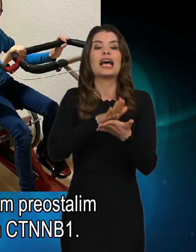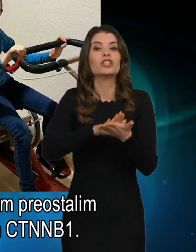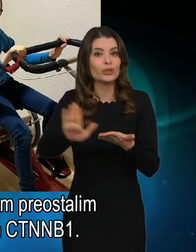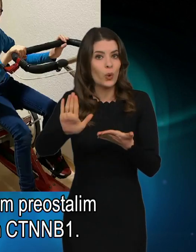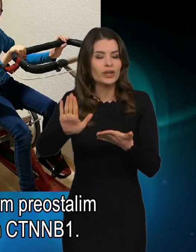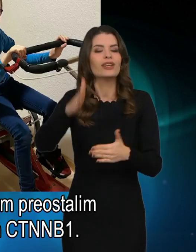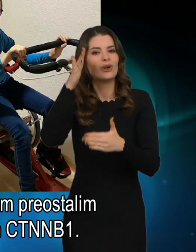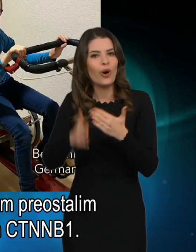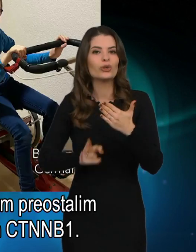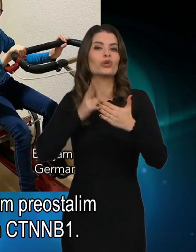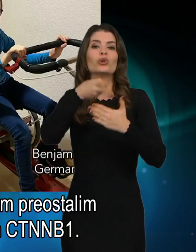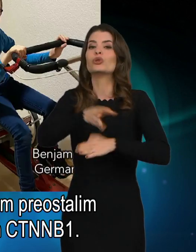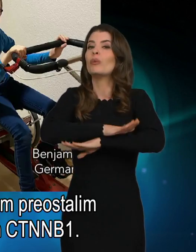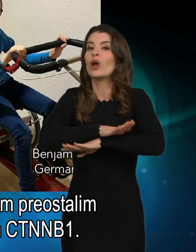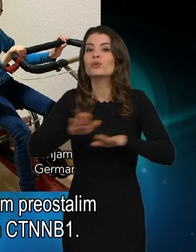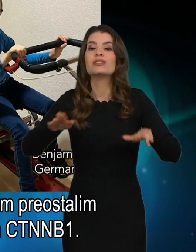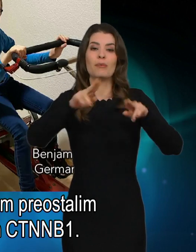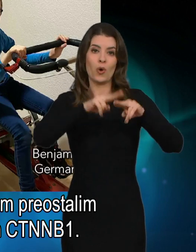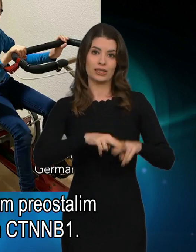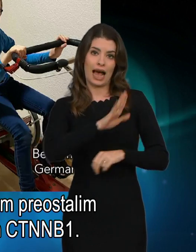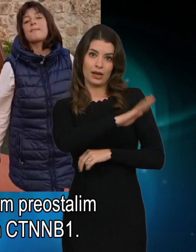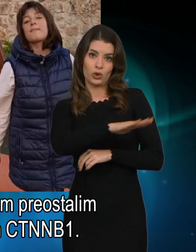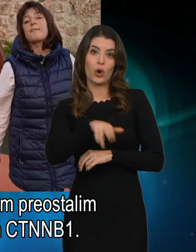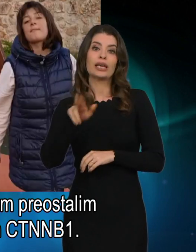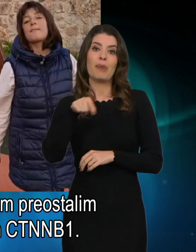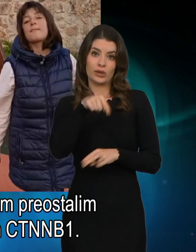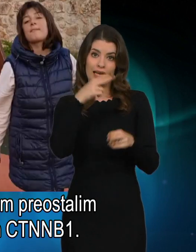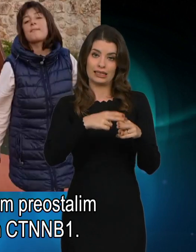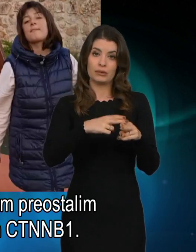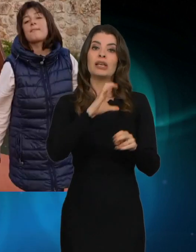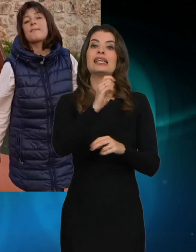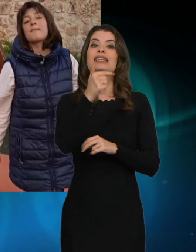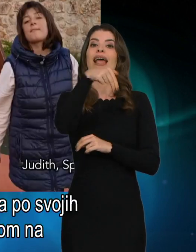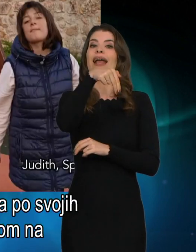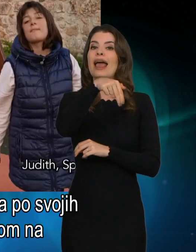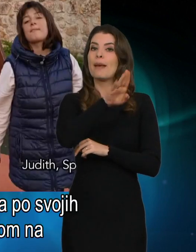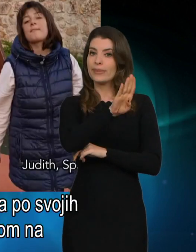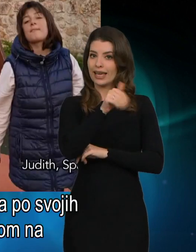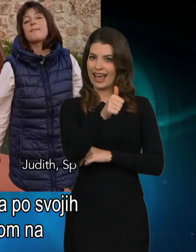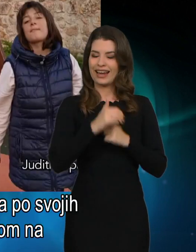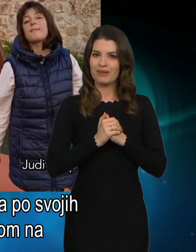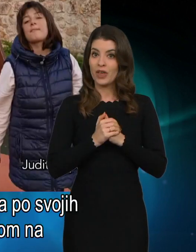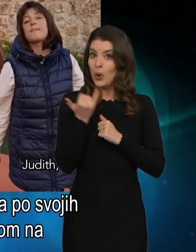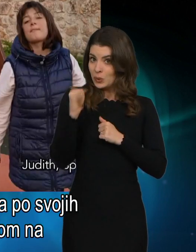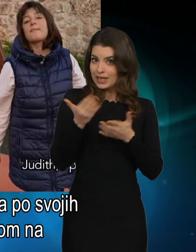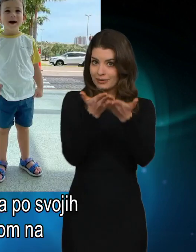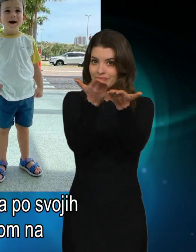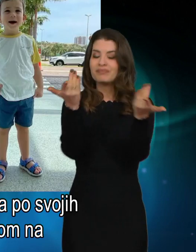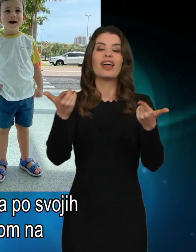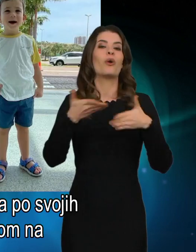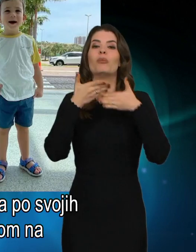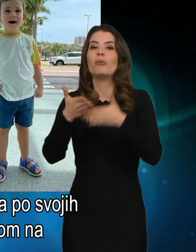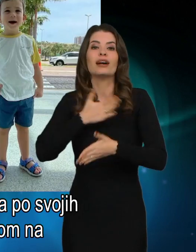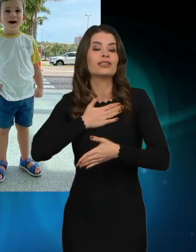končno dostopna vsem preostalim otrokom sindromom CTNNB1-a. Vsakdo lahko pomaga po